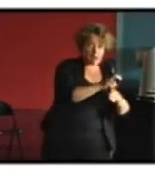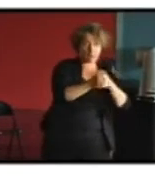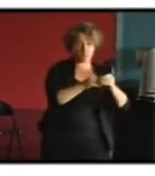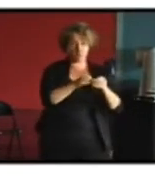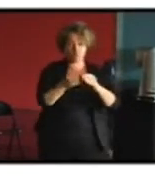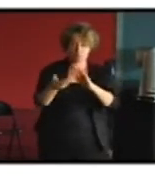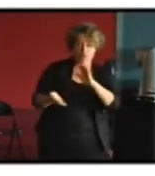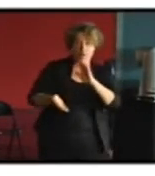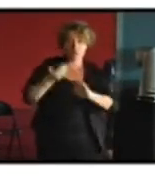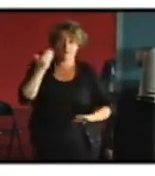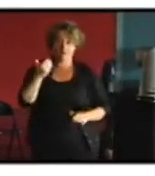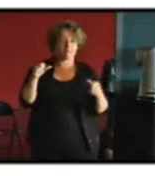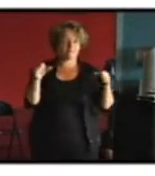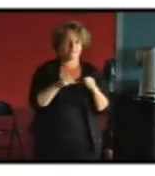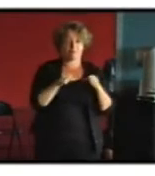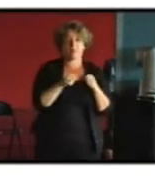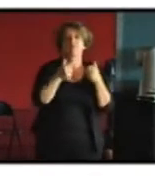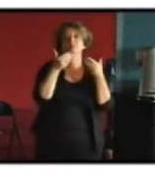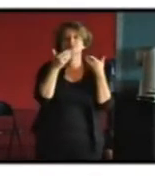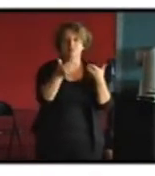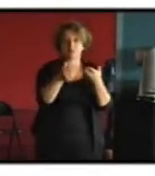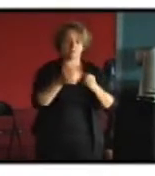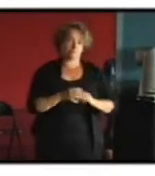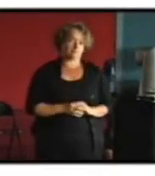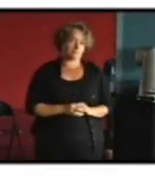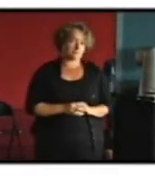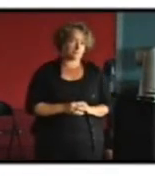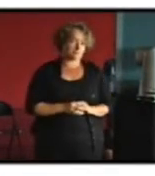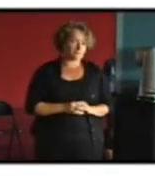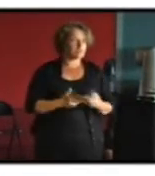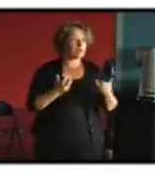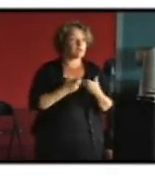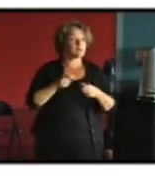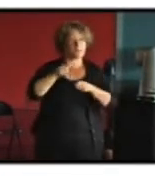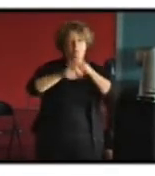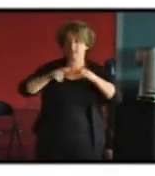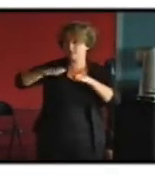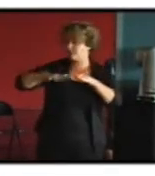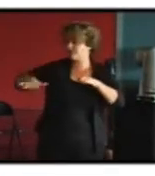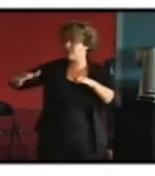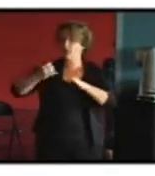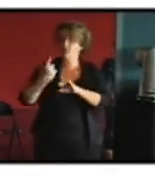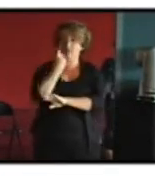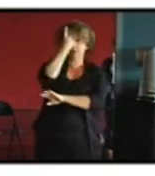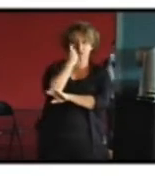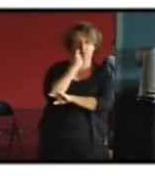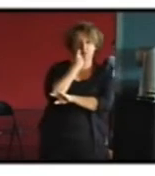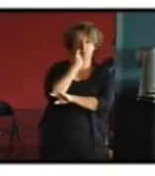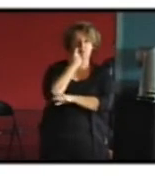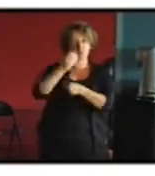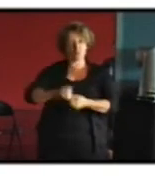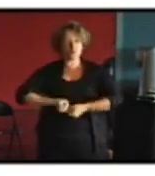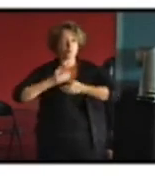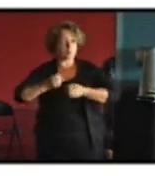pour demain à la ville et au bâtiment c'est ce que j'entends de ce que vous dites donc si quelqu'un souhaite poser une question ou s'exprimer donner une opinion